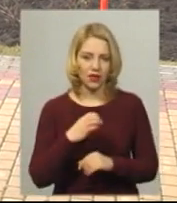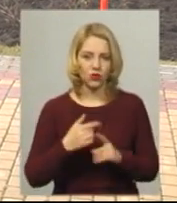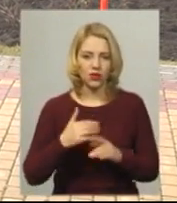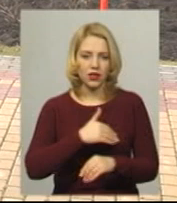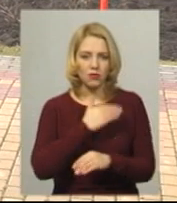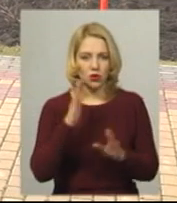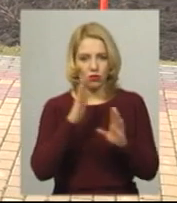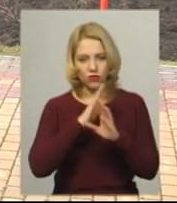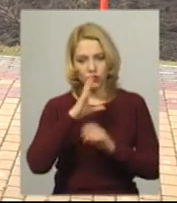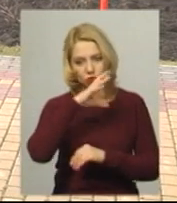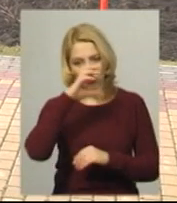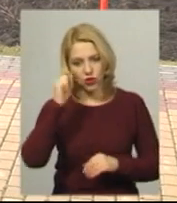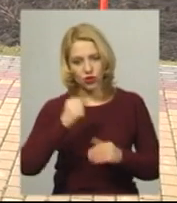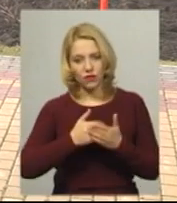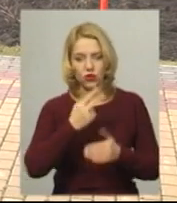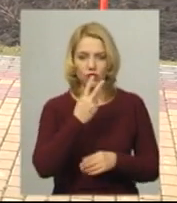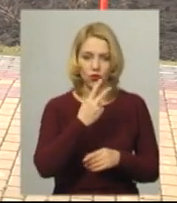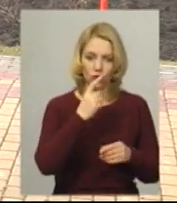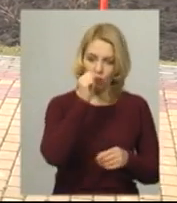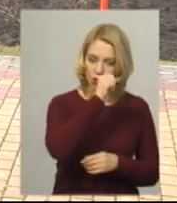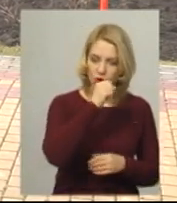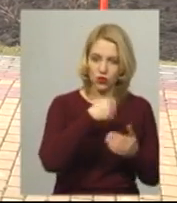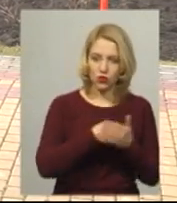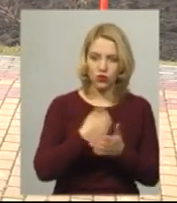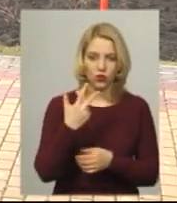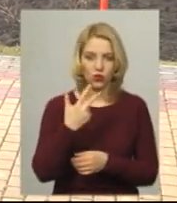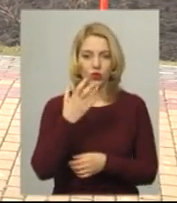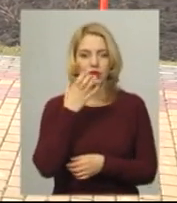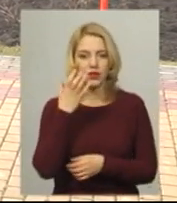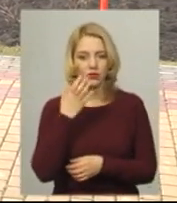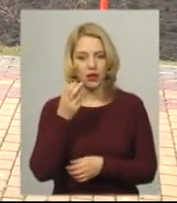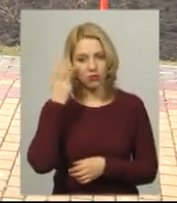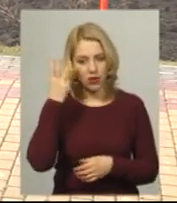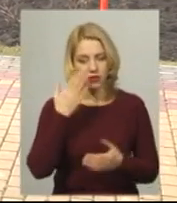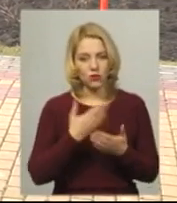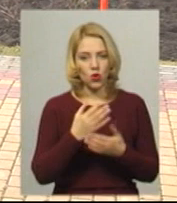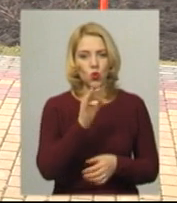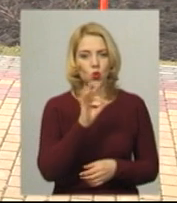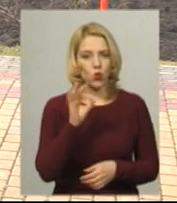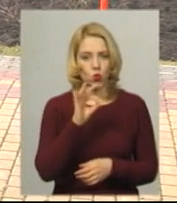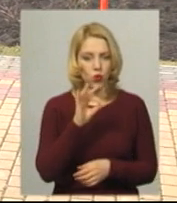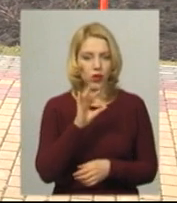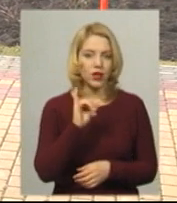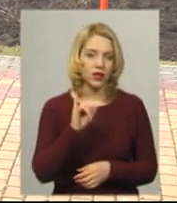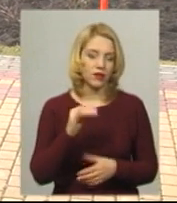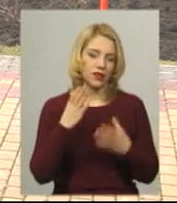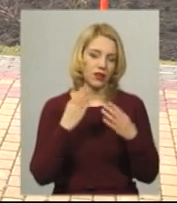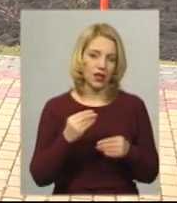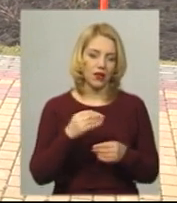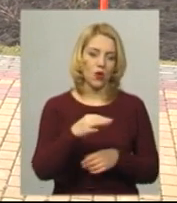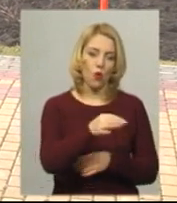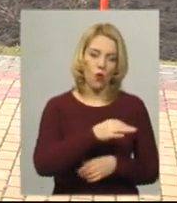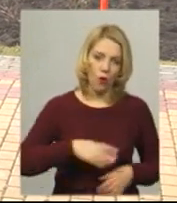повітря вночі по області від 2 градусів морозу до 3 градусів тепла, у Хмельницькому близько 0 градусів. В день по області 2